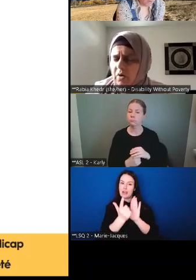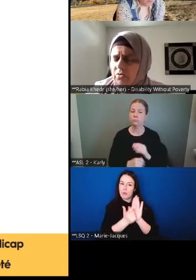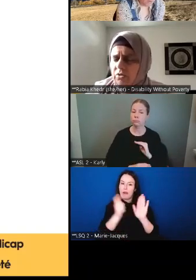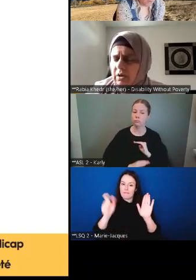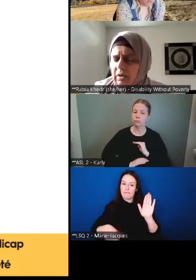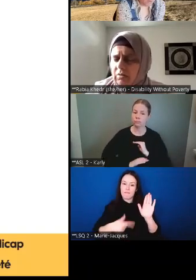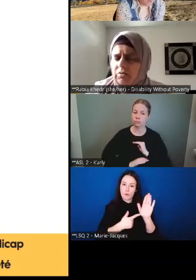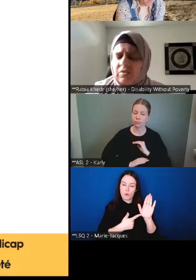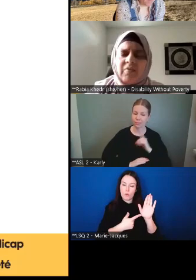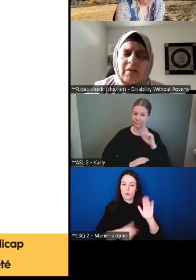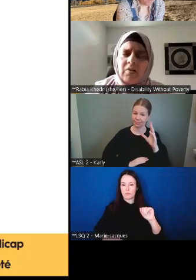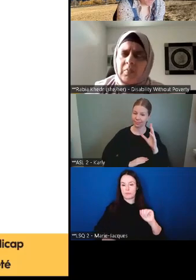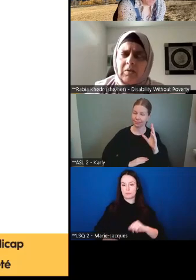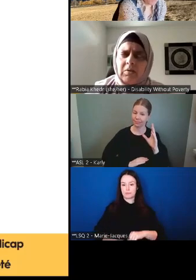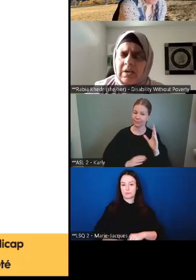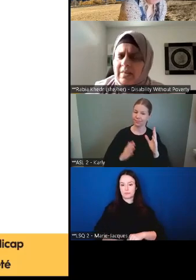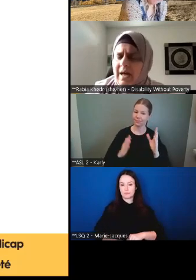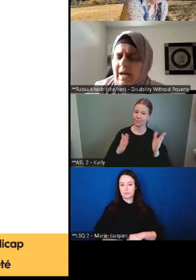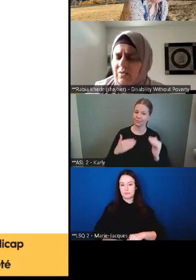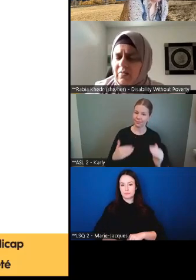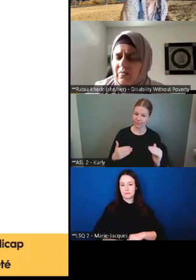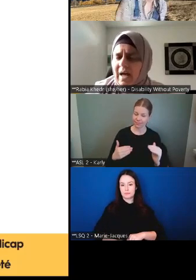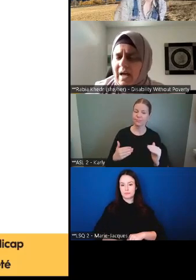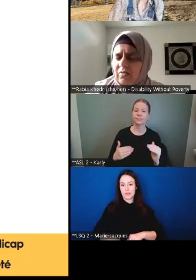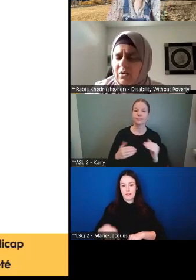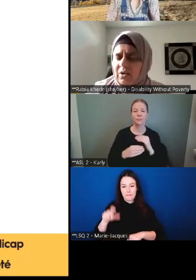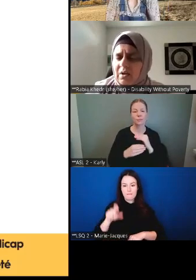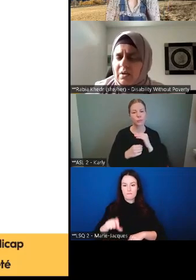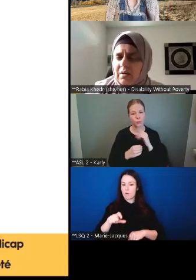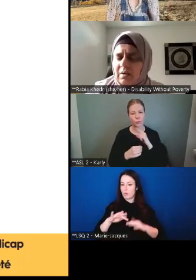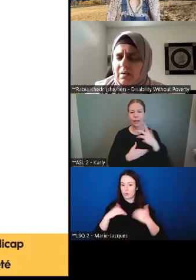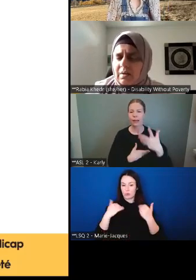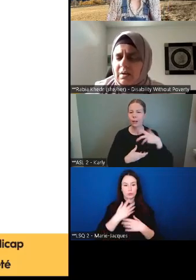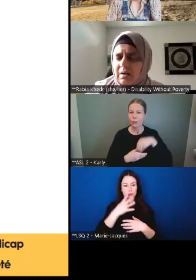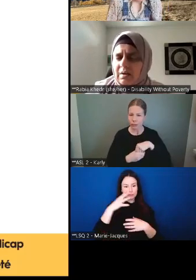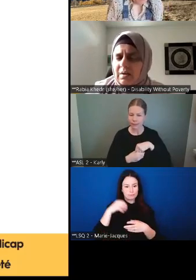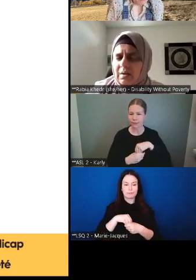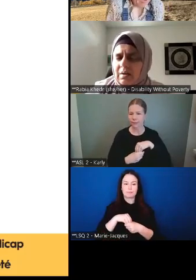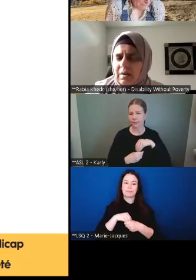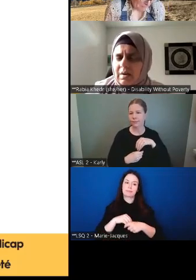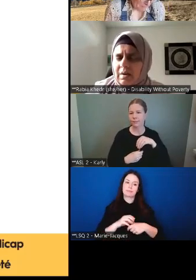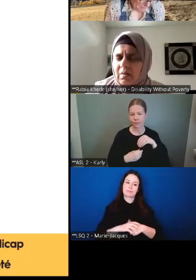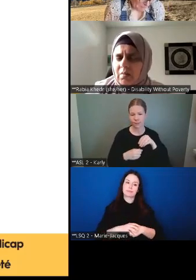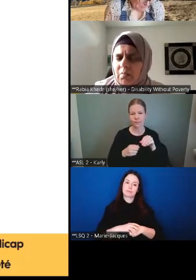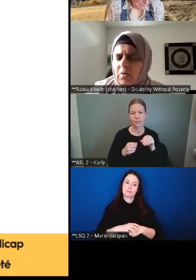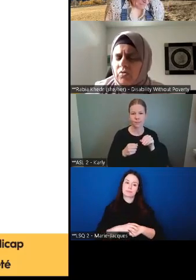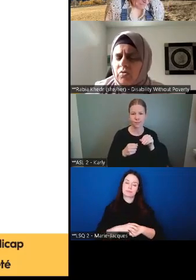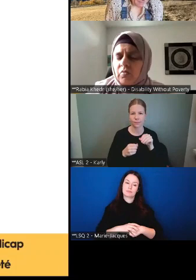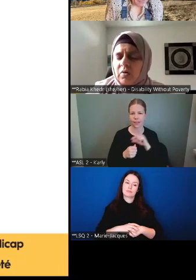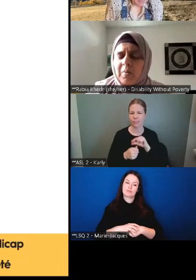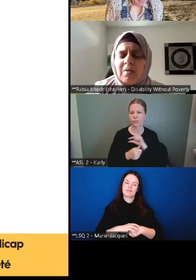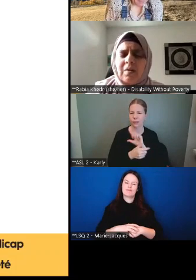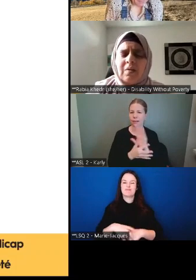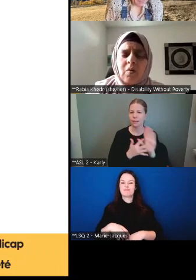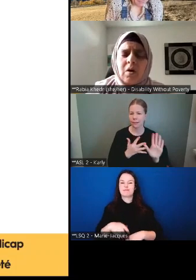et ça doit être inclus. Oui, cet aspect d'admissibilité, n'est-ce pas?